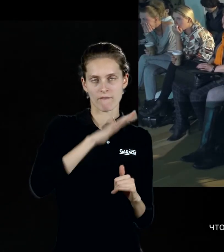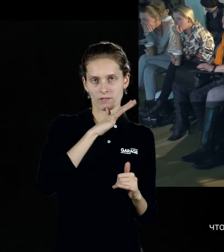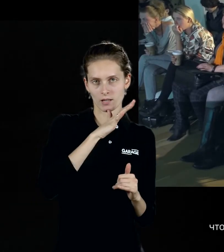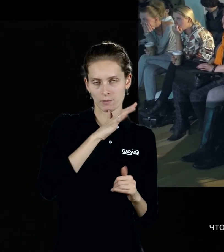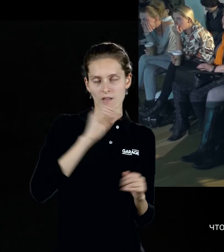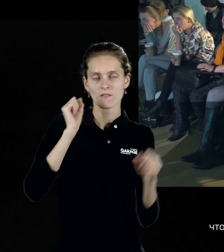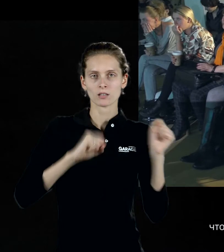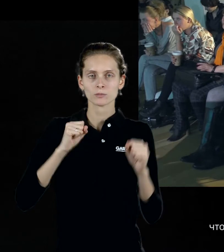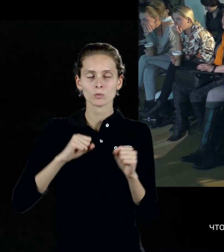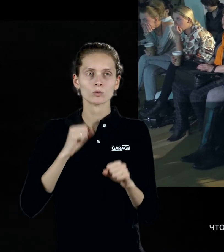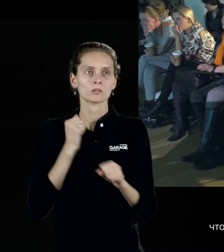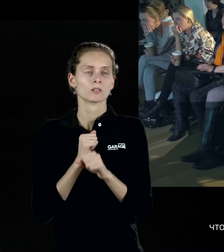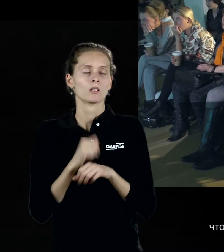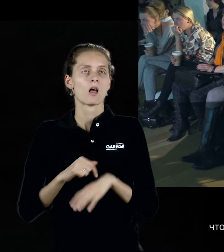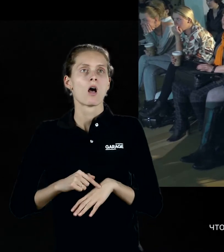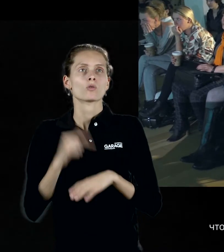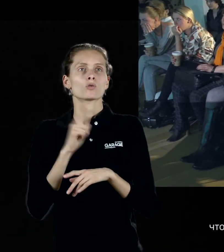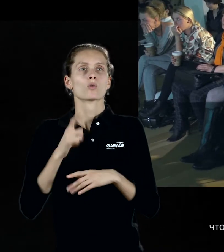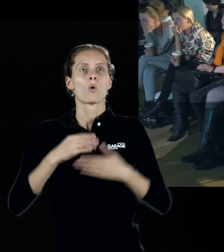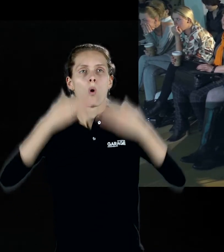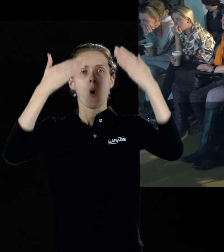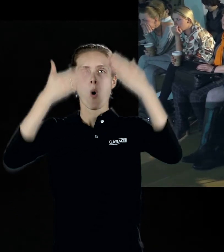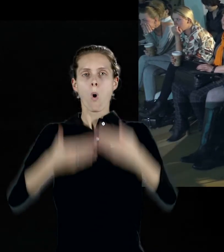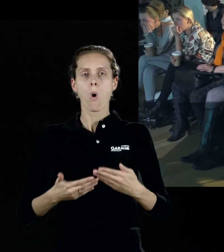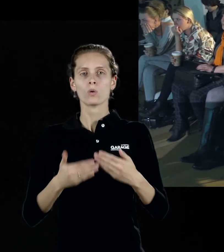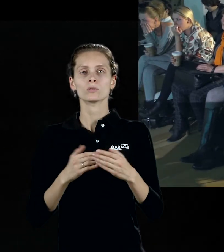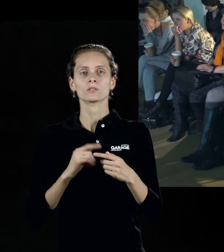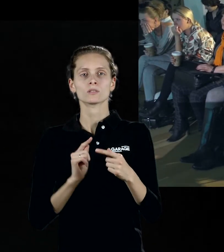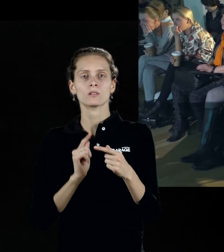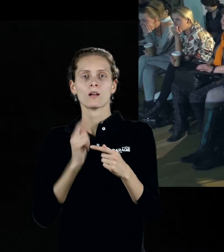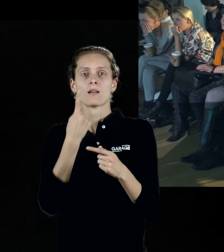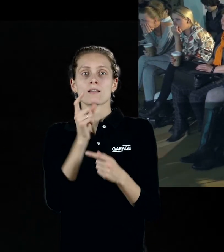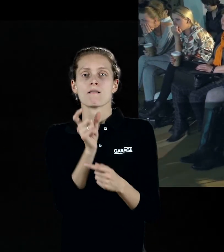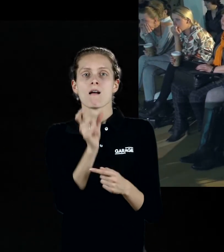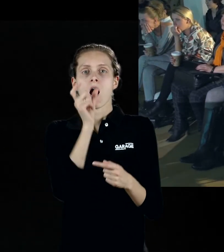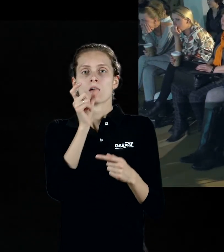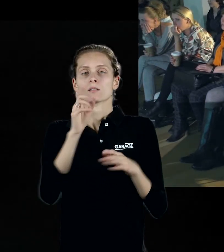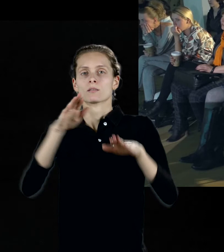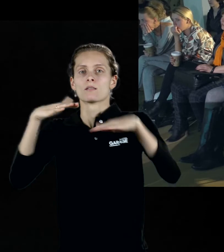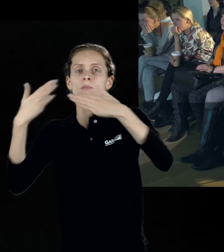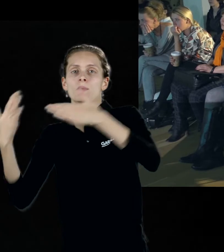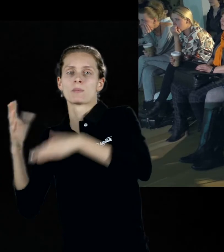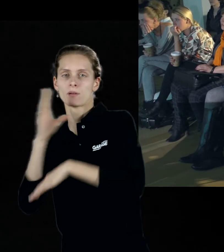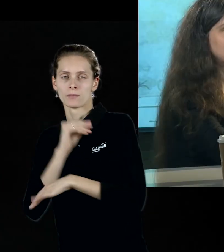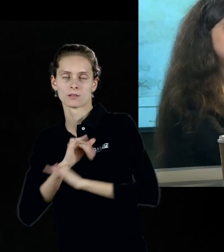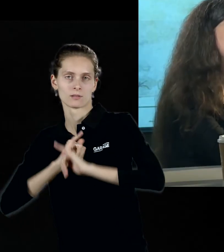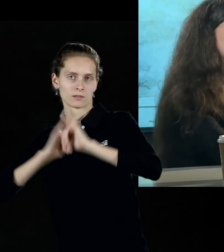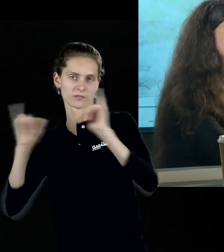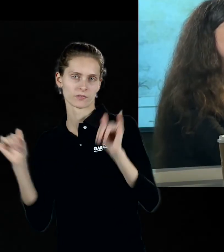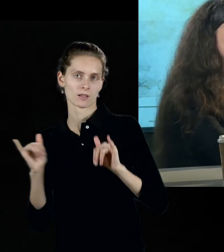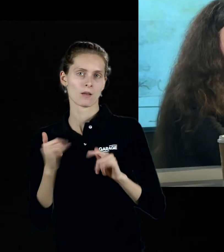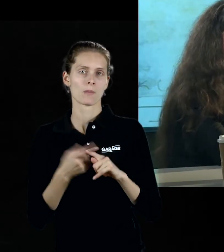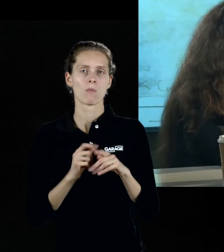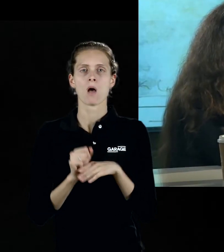создав ощущение того, что любой холст только промежуточная стадия, только один кадр этой самой абстрактной анимации, которая потом будет развиваться, поэтому